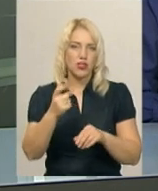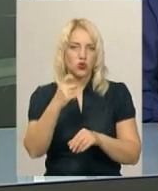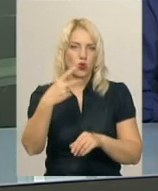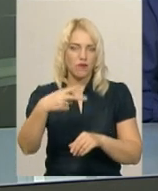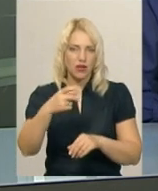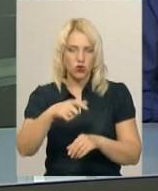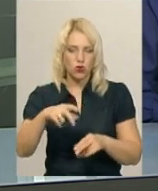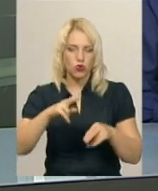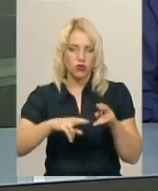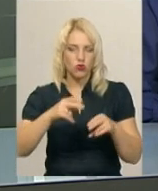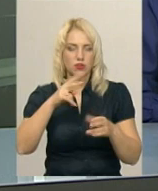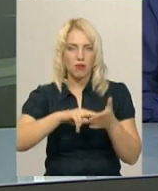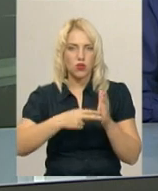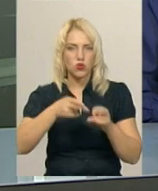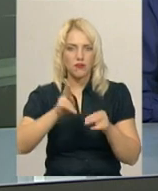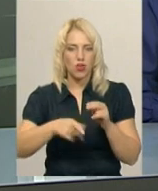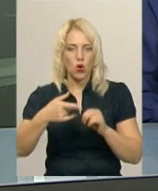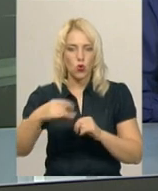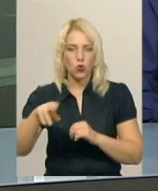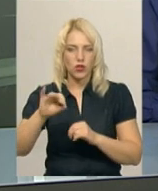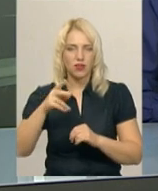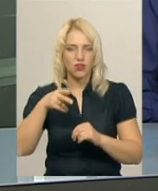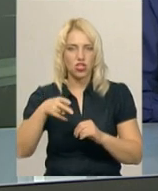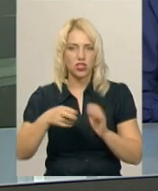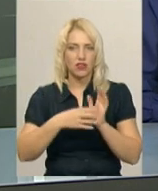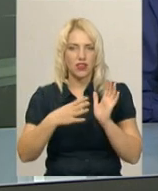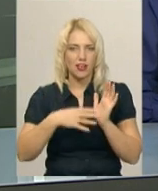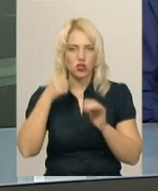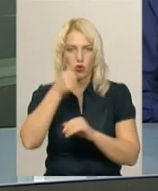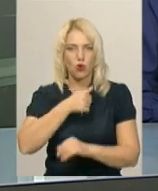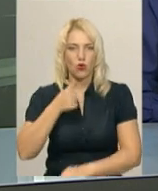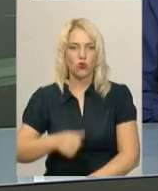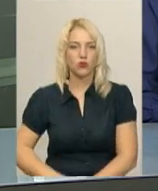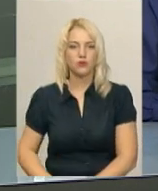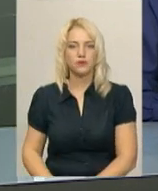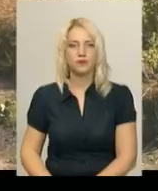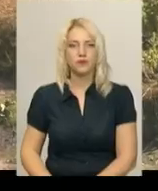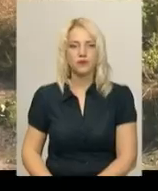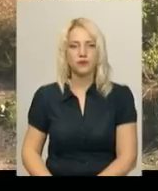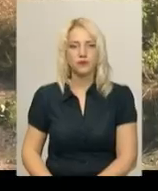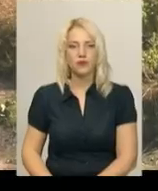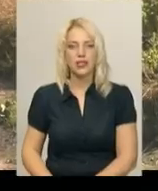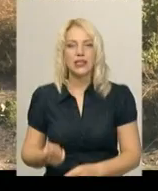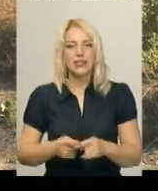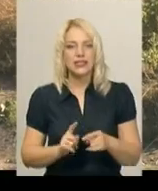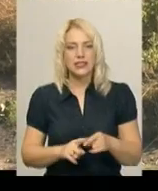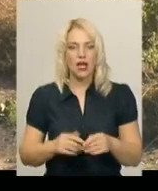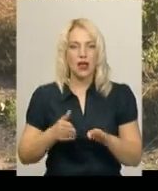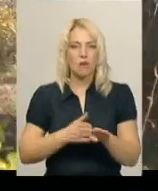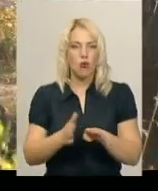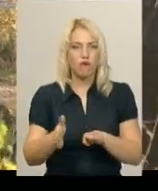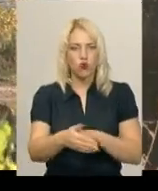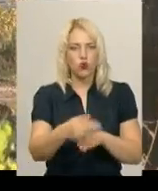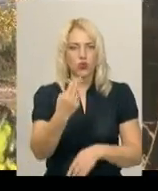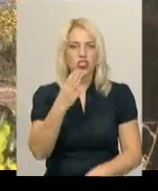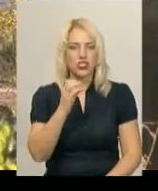Будівництво планують завершити у грудні 2019 року. Подробиці в сюжеті Тетяни Ворожцової. Це проволок Шостаковича